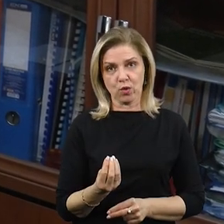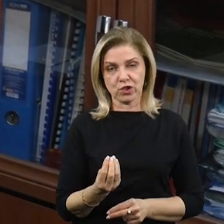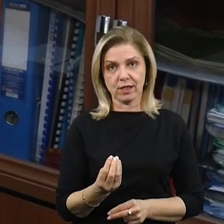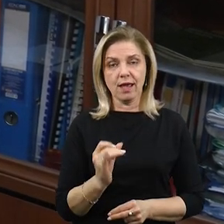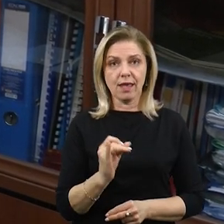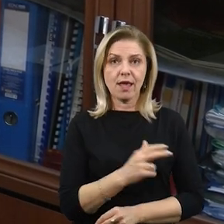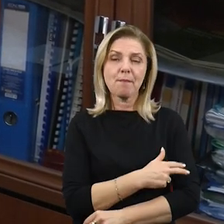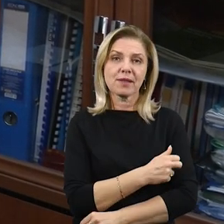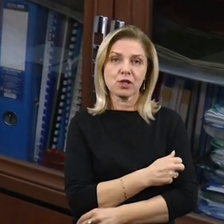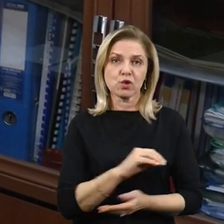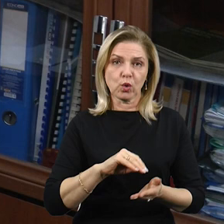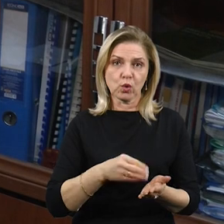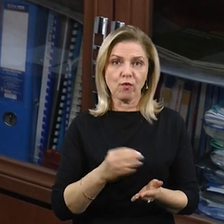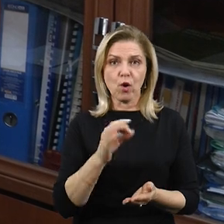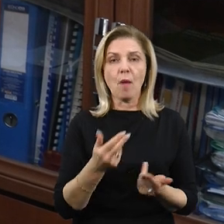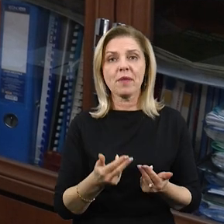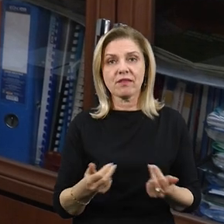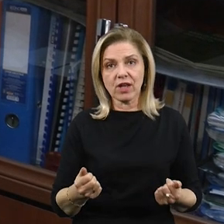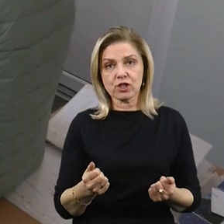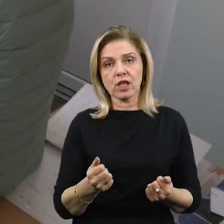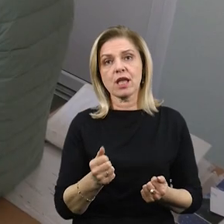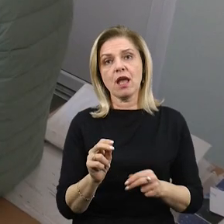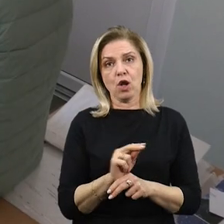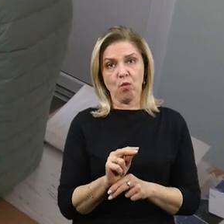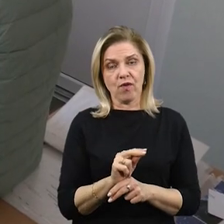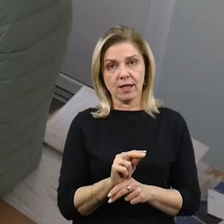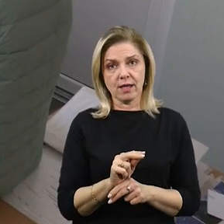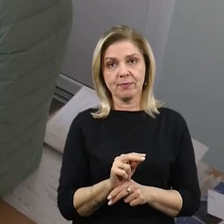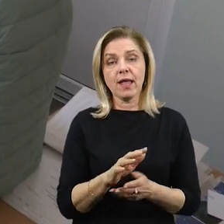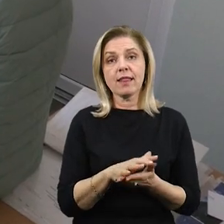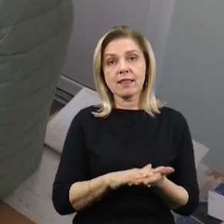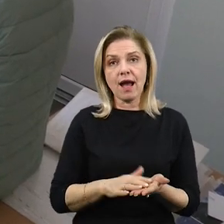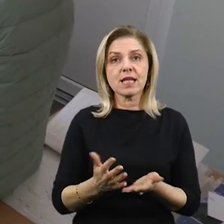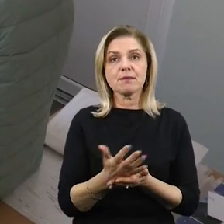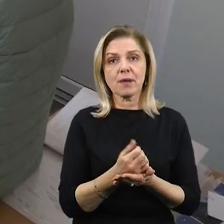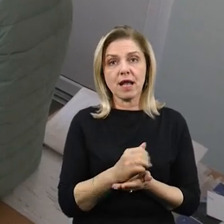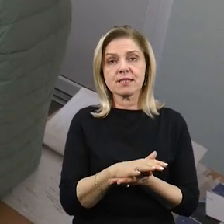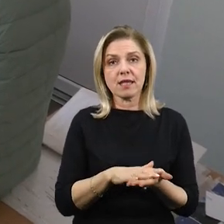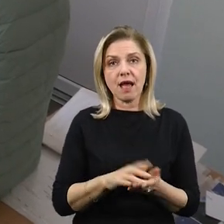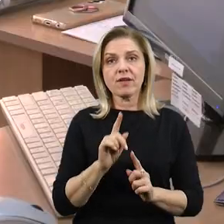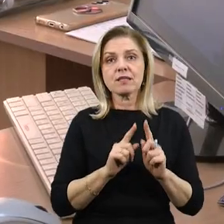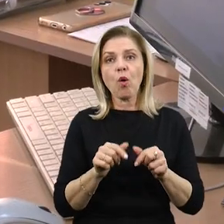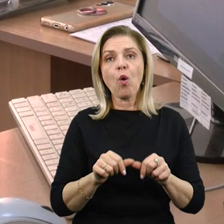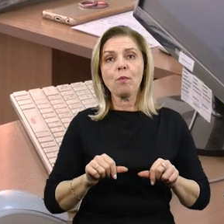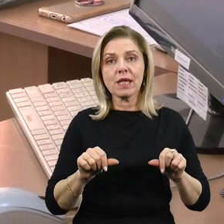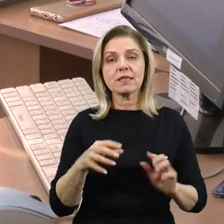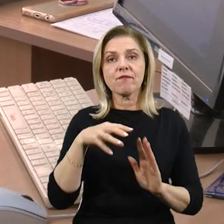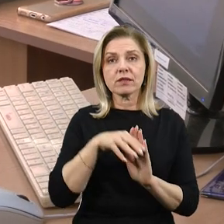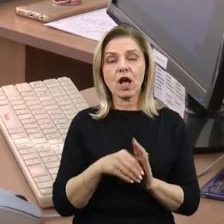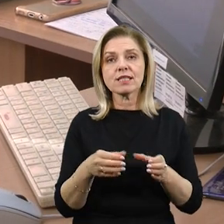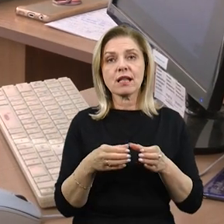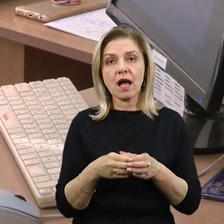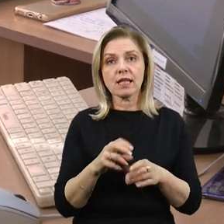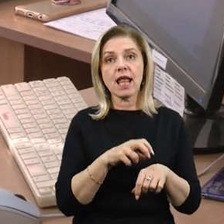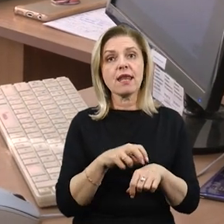медичну довідку щодо підтвердження проходження лікування. Далі збираються всі заяви, засідає комісія, до складу якої входять